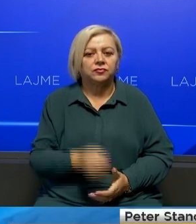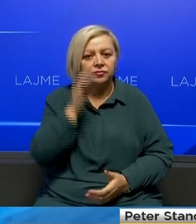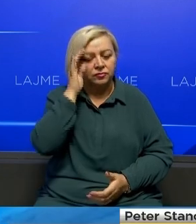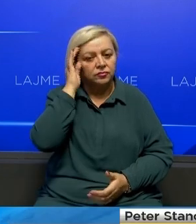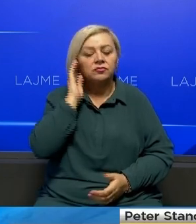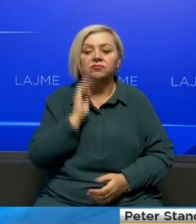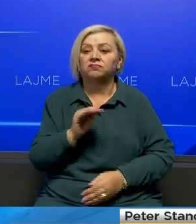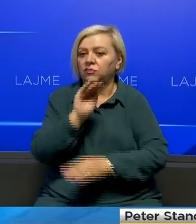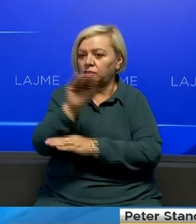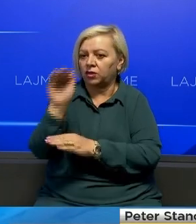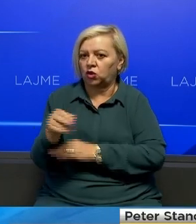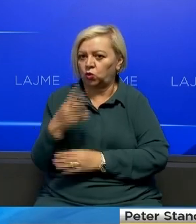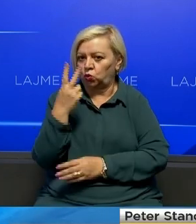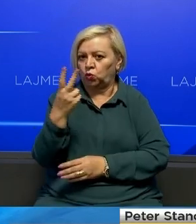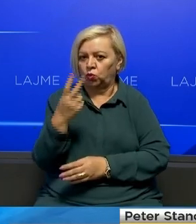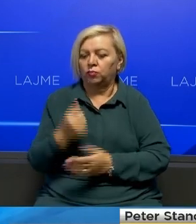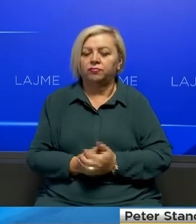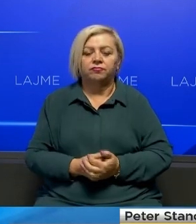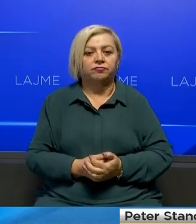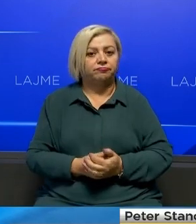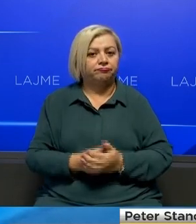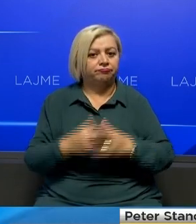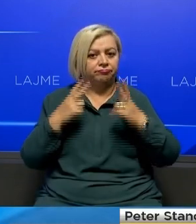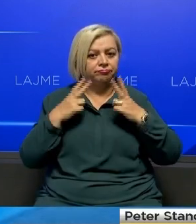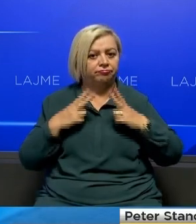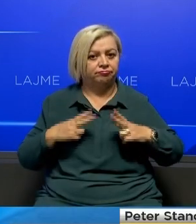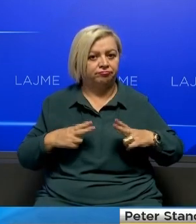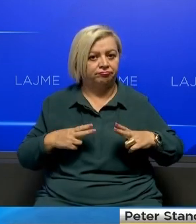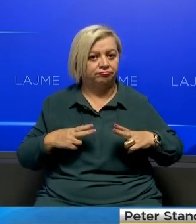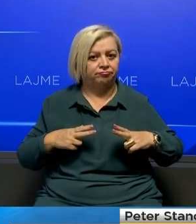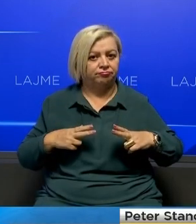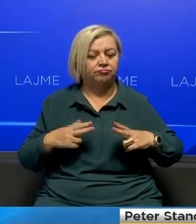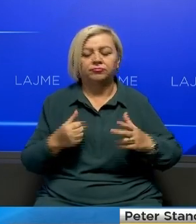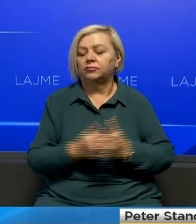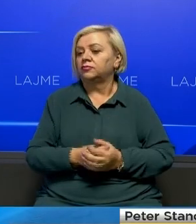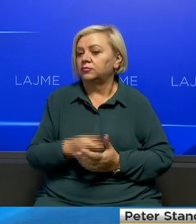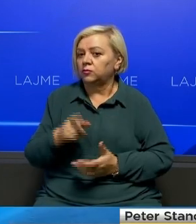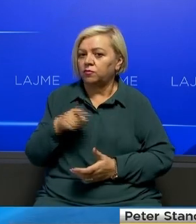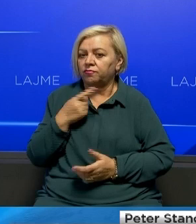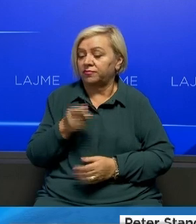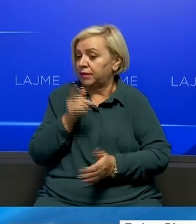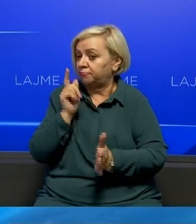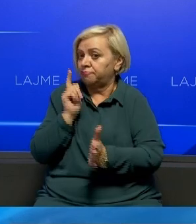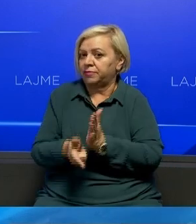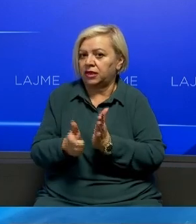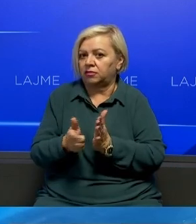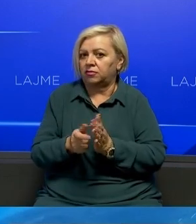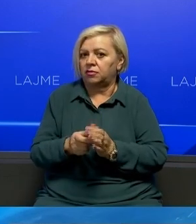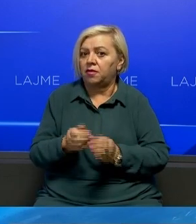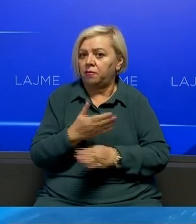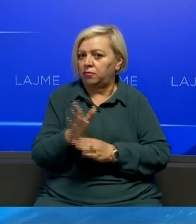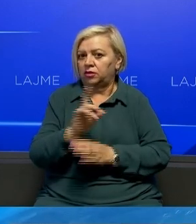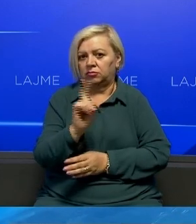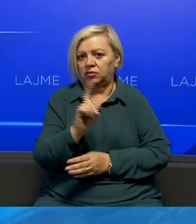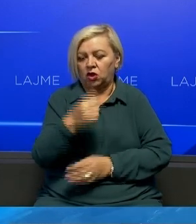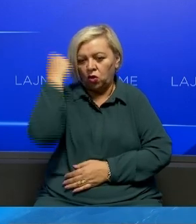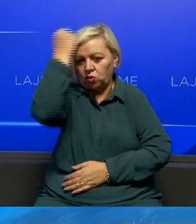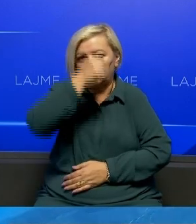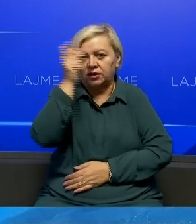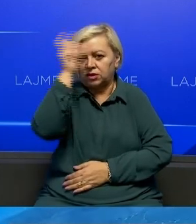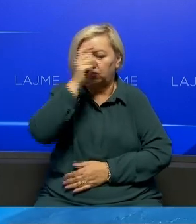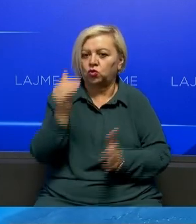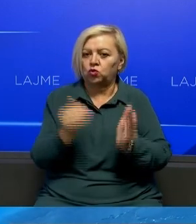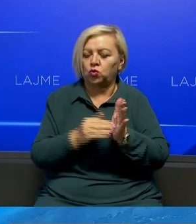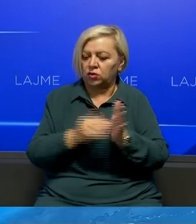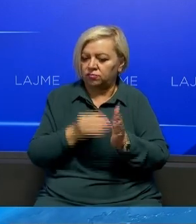U bëjmë thivjet të duja palve që të përmbahen dhe t'i ullin tensionet Kjo të bëhet me njëherë dhe pavones Kosova dhe Sërbia